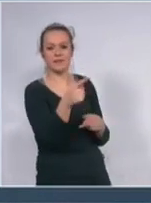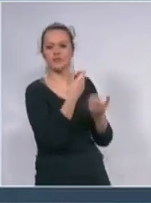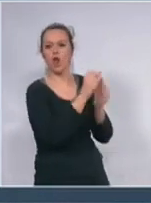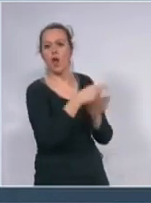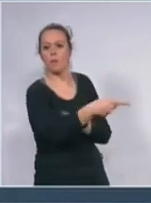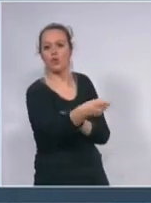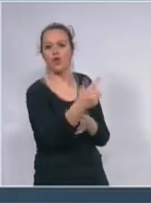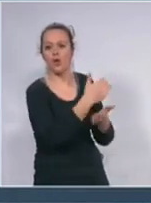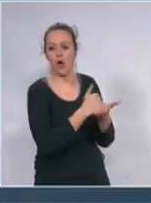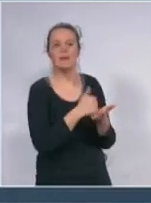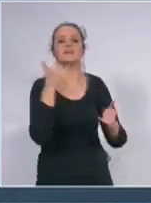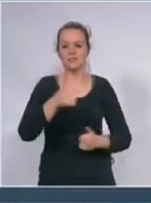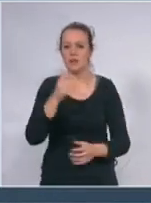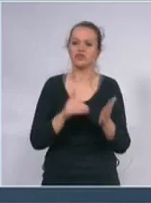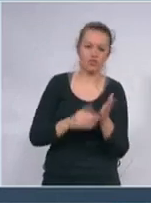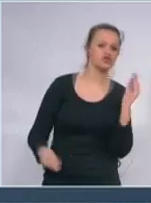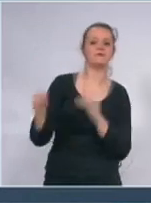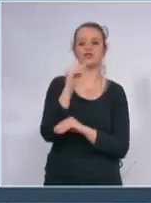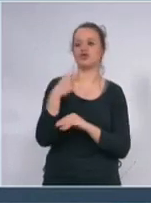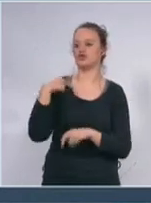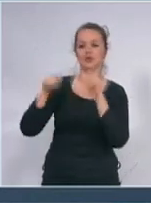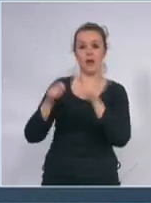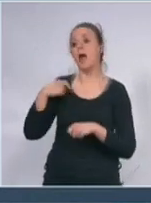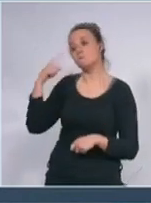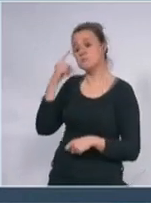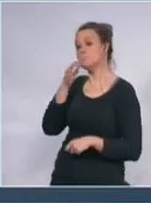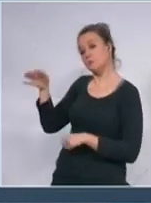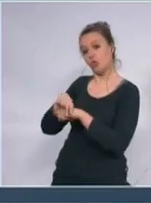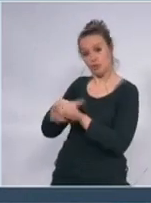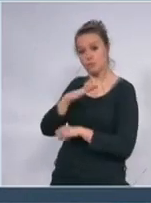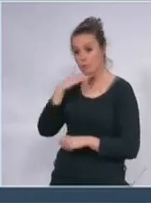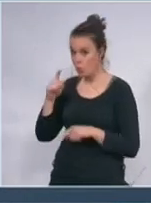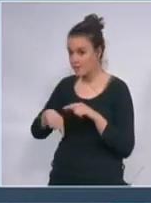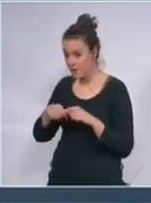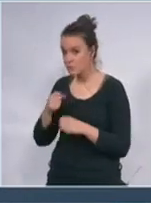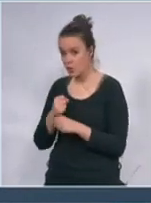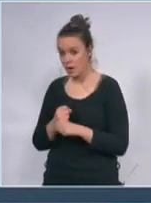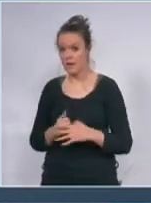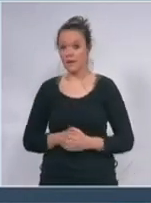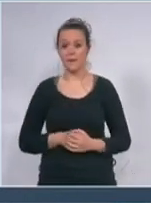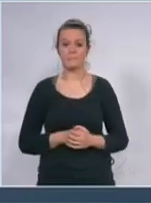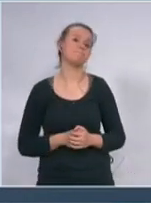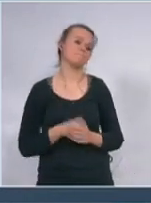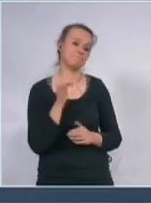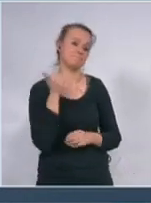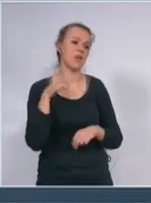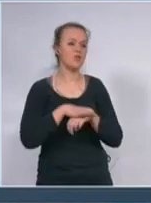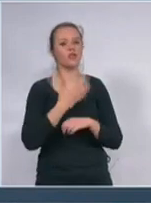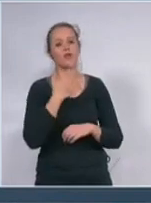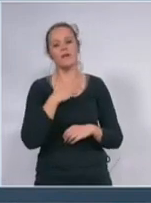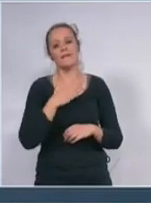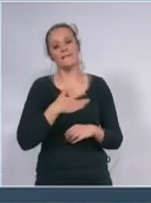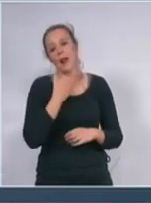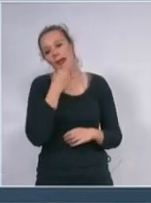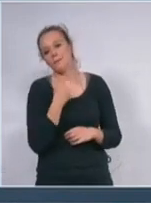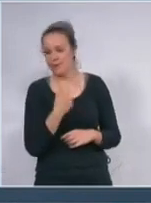ja mislim da smo nešto uradili doktore mnogo toga doktor voli lepo da govori dobro